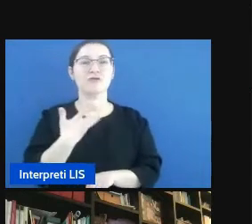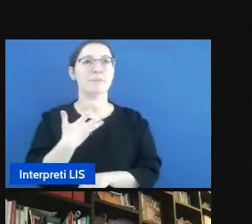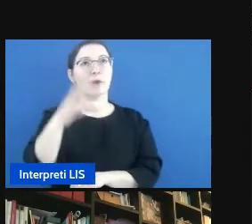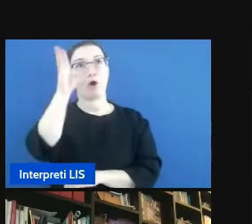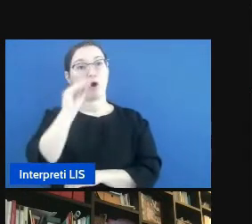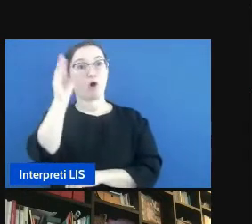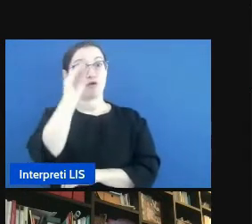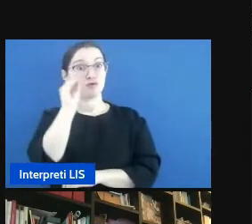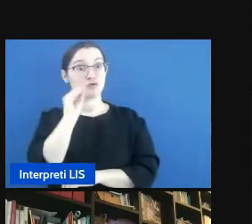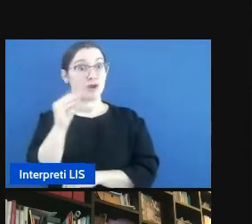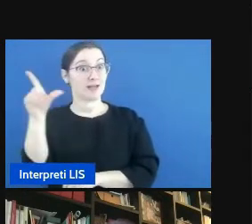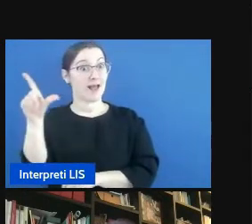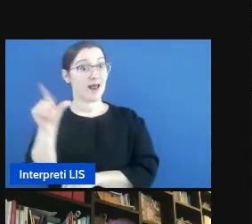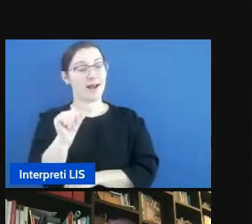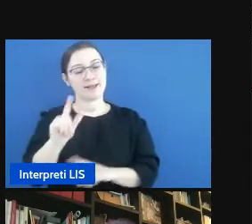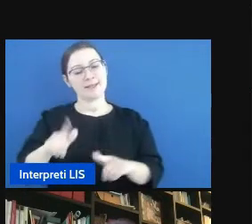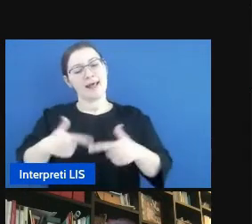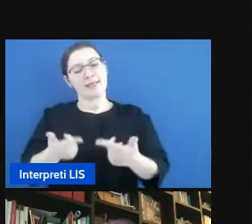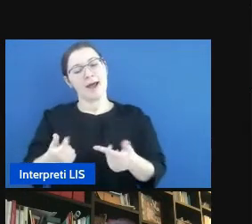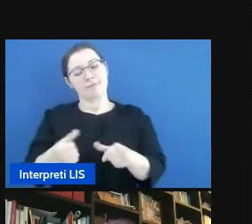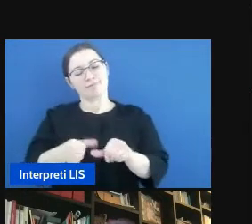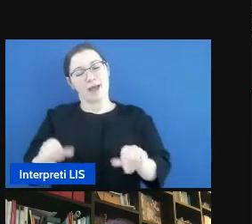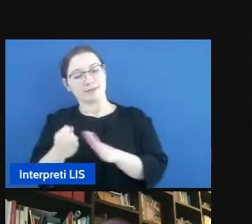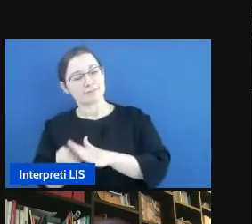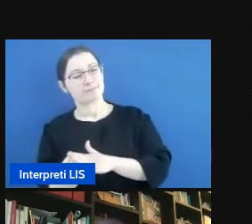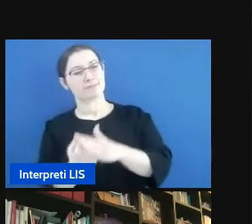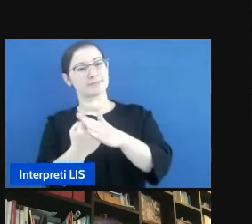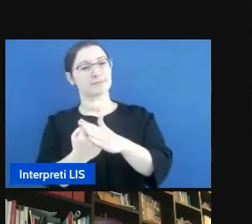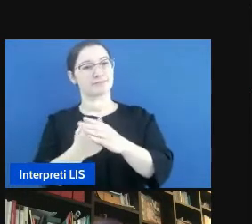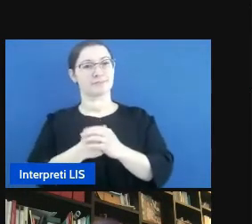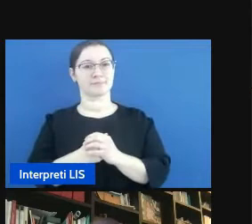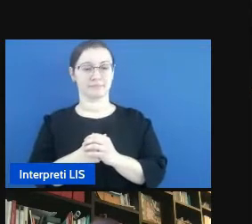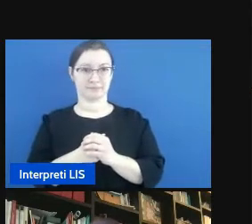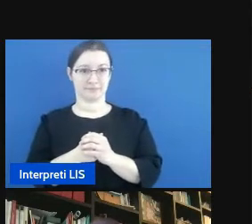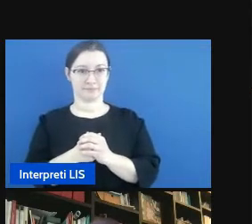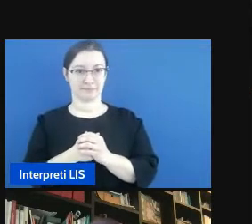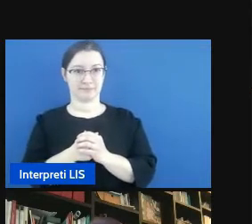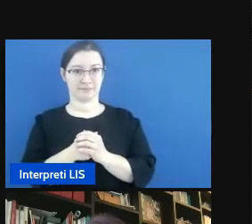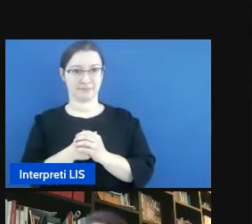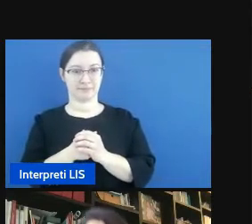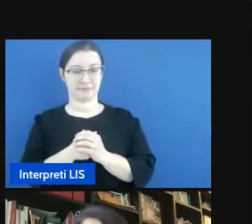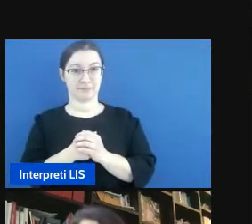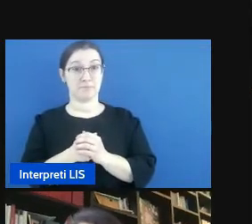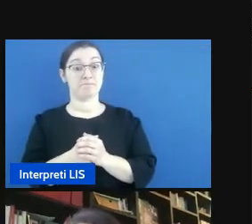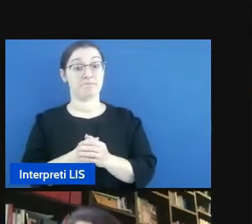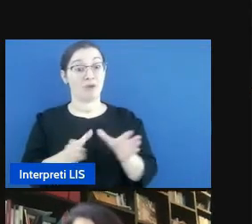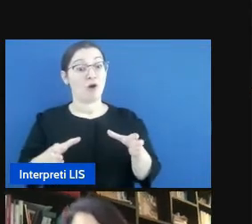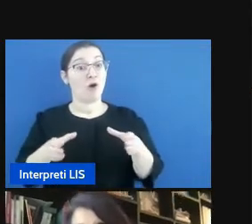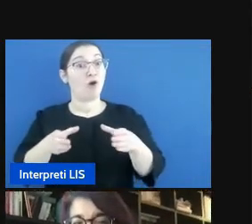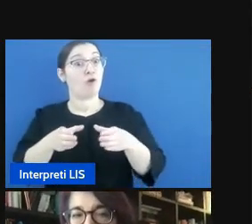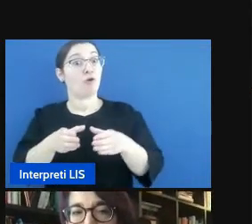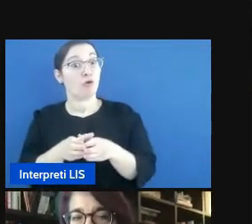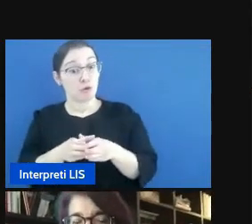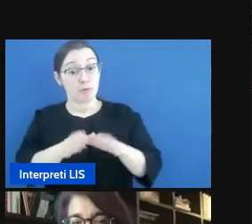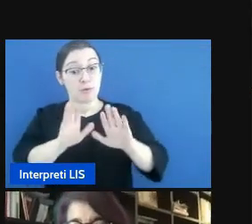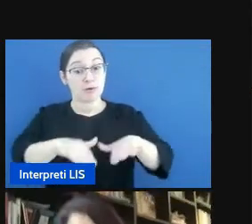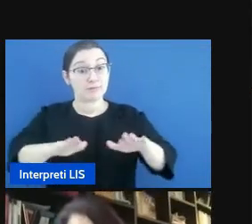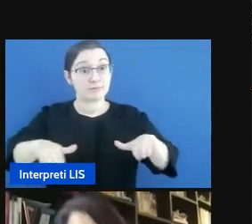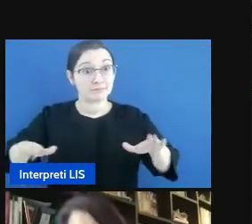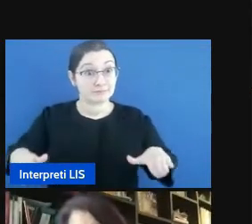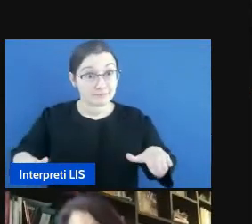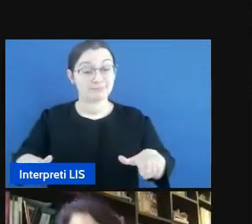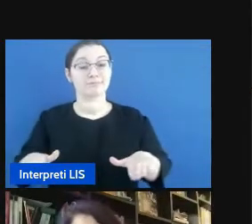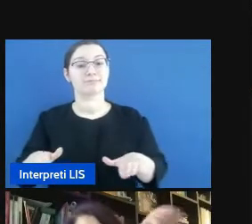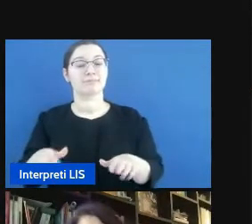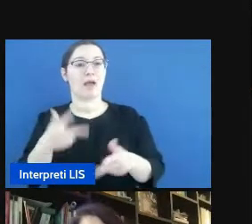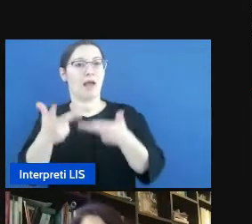li aveva aiutati i segnanti LIS non nativi e i sordi stranieri